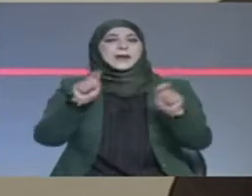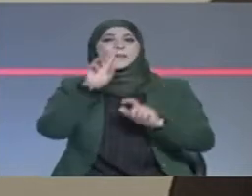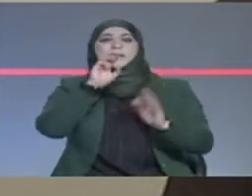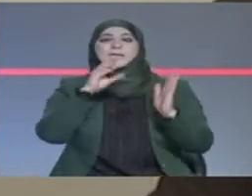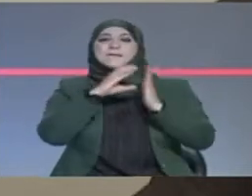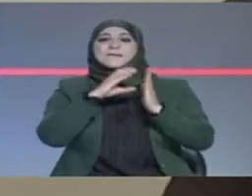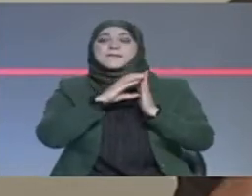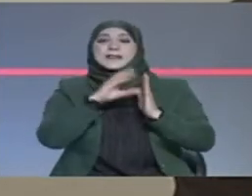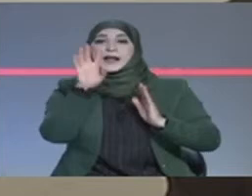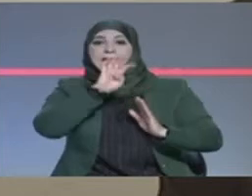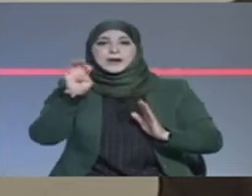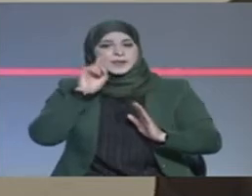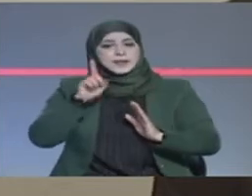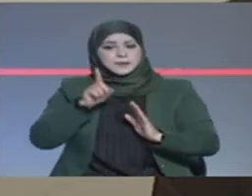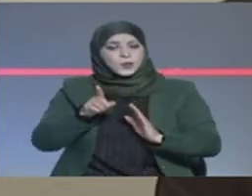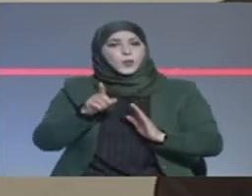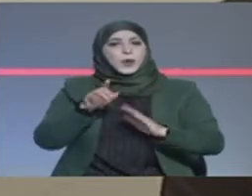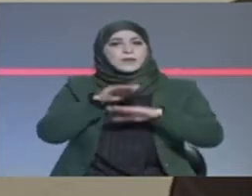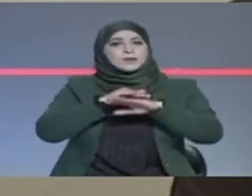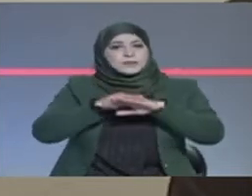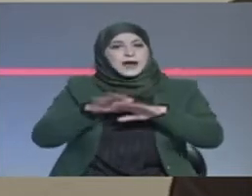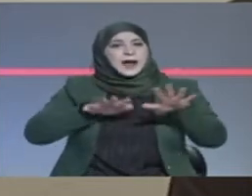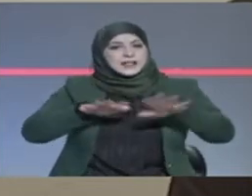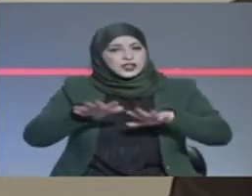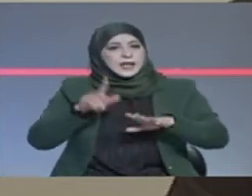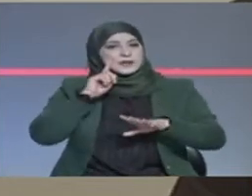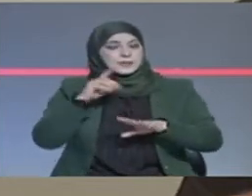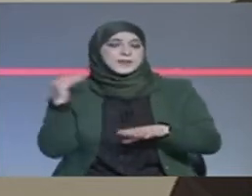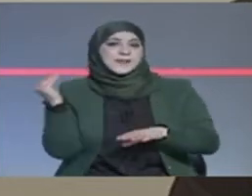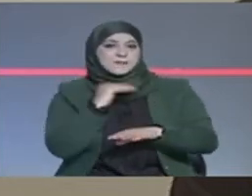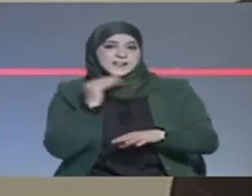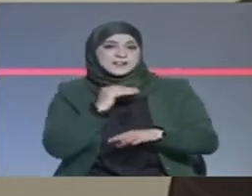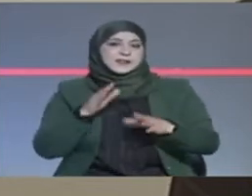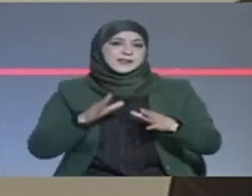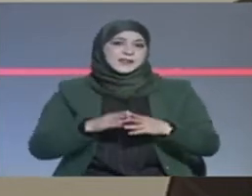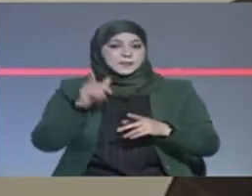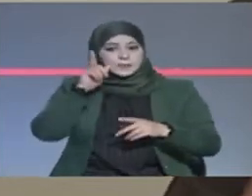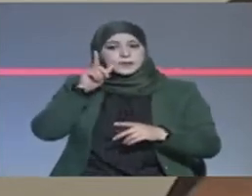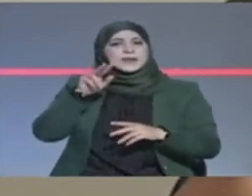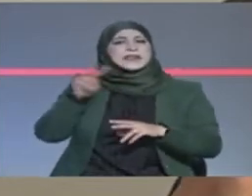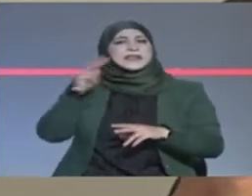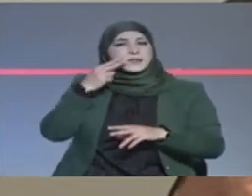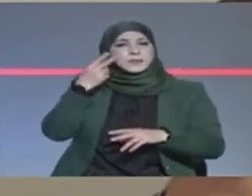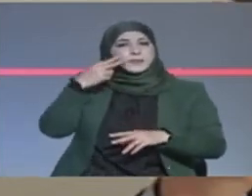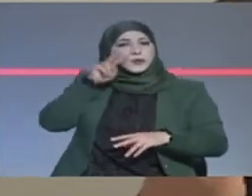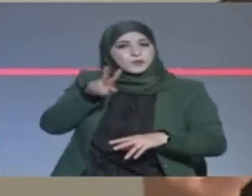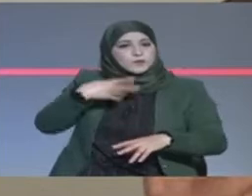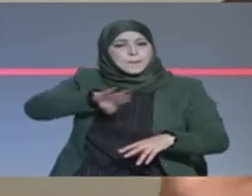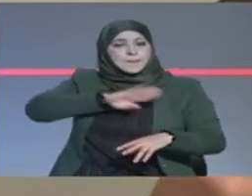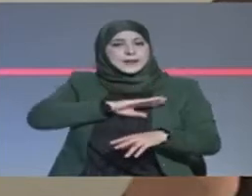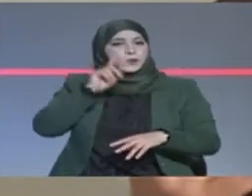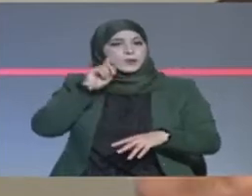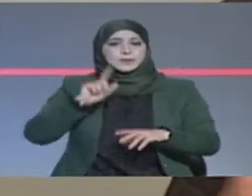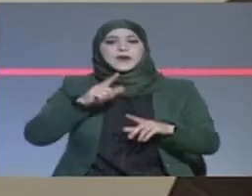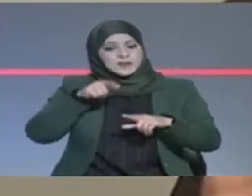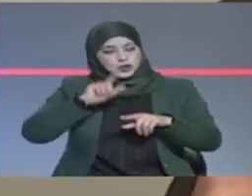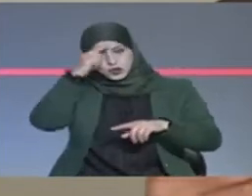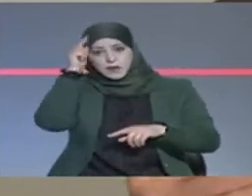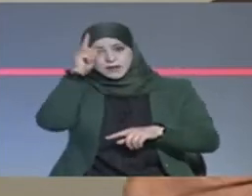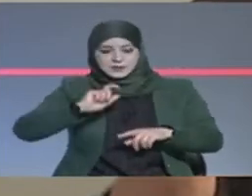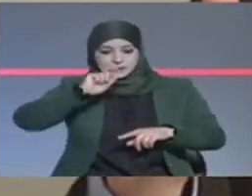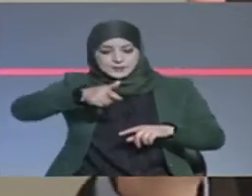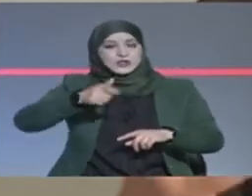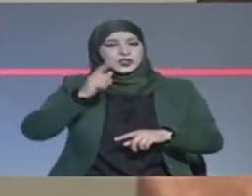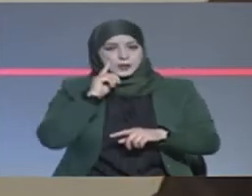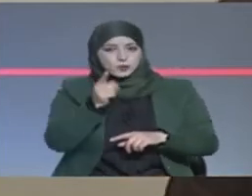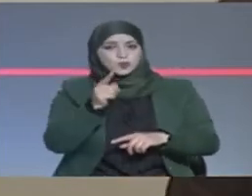أجال استعجالية ذلك على ما قلنا من اللول هو قضاء استعجالي ينظر فيه يعني في أجل شهري نجم يبد فيه ولكن